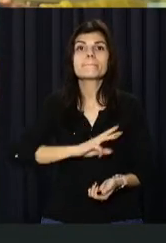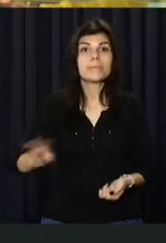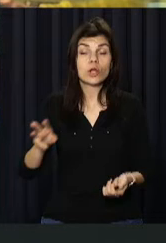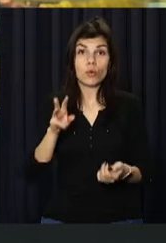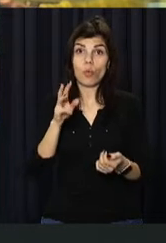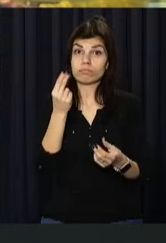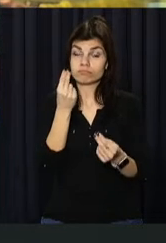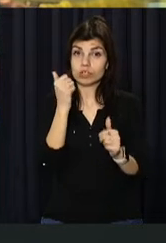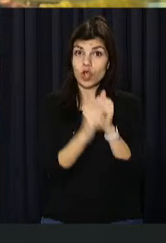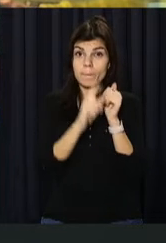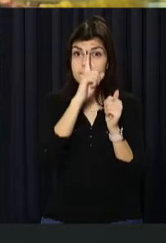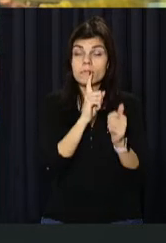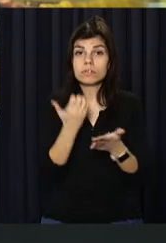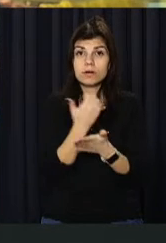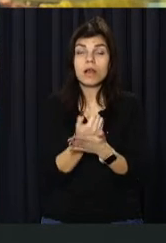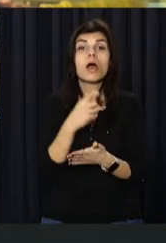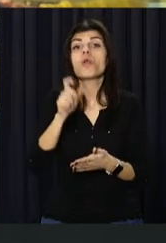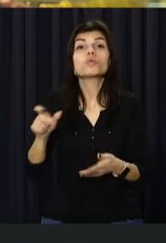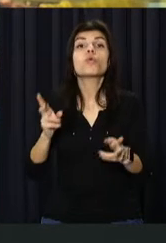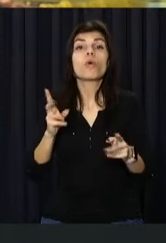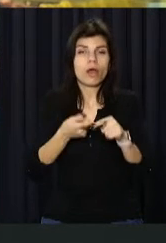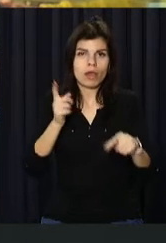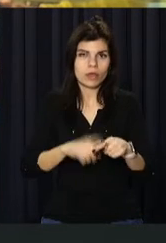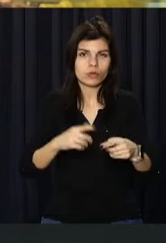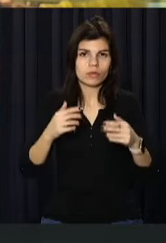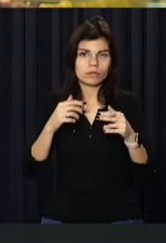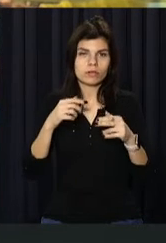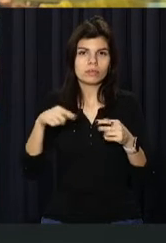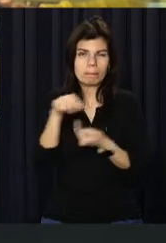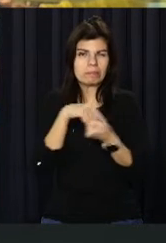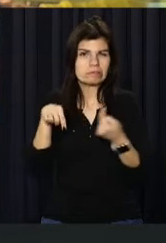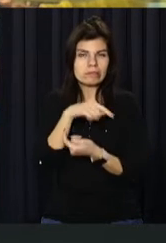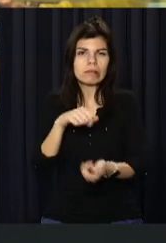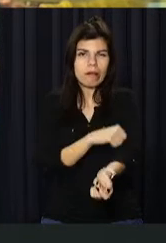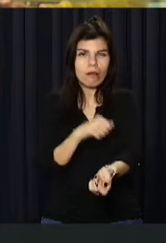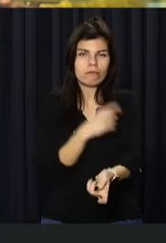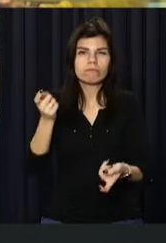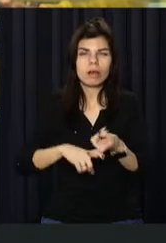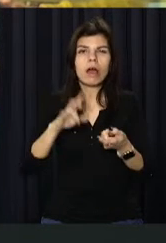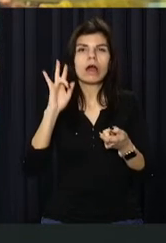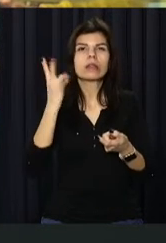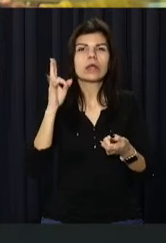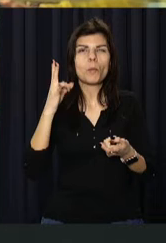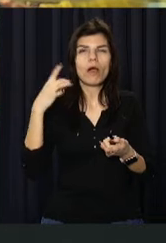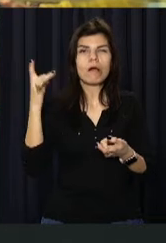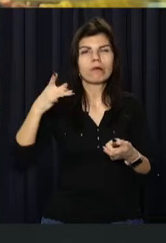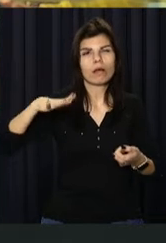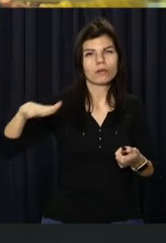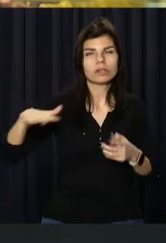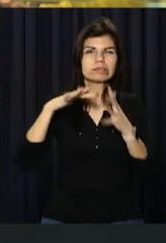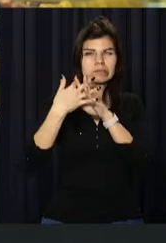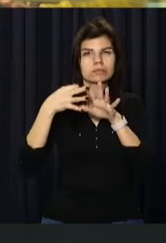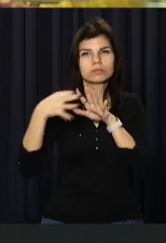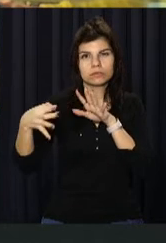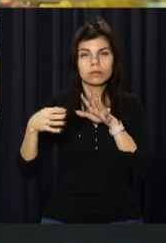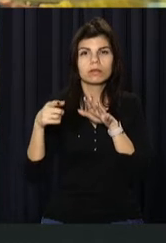мали власники підпільної нарколабораторії, мешканці Дніпра. Незаконний бізнес організували на території Нікопольського району. В одному із сіл